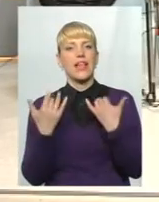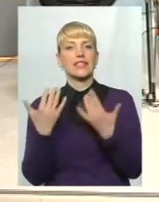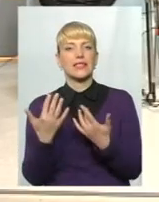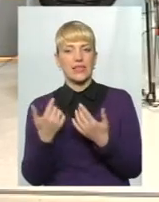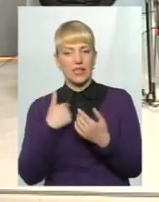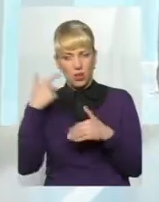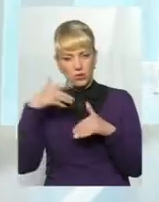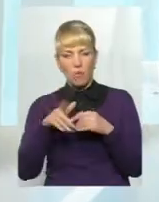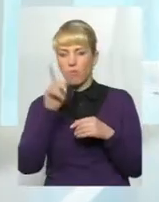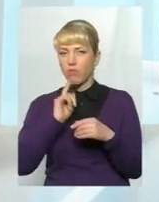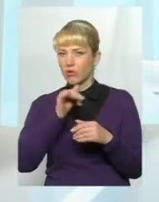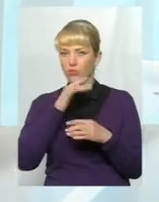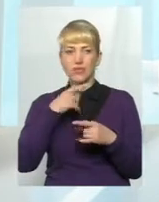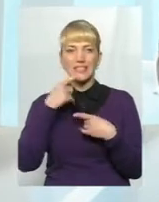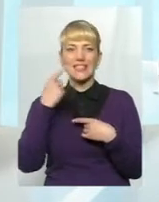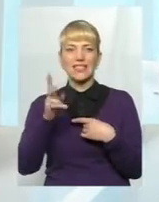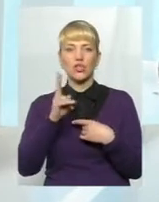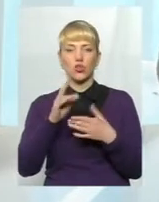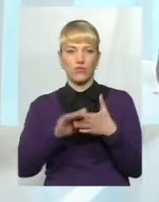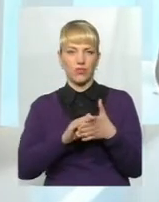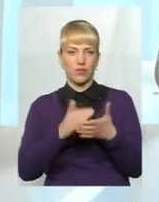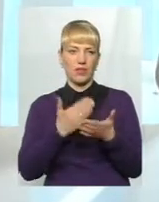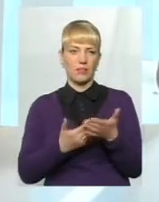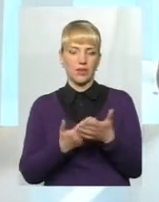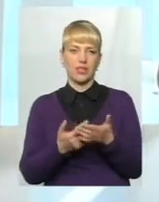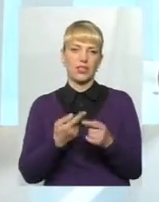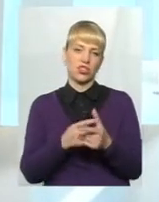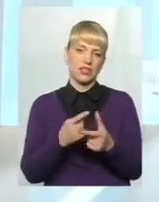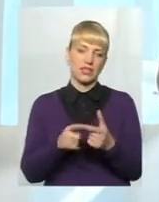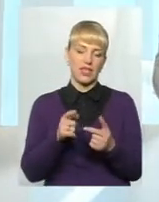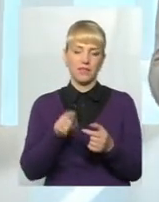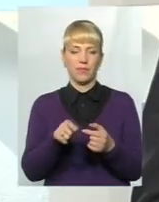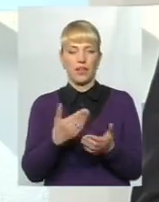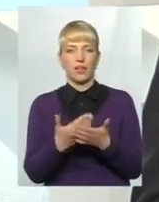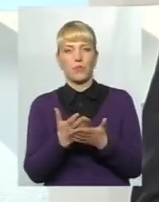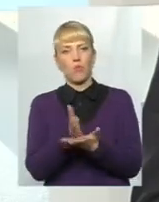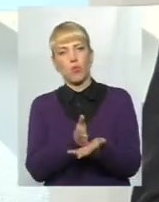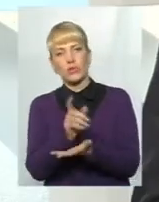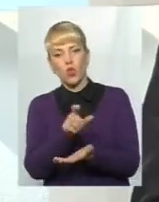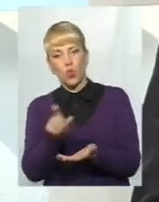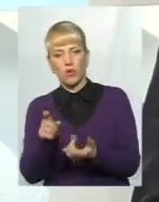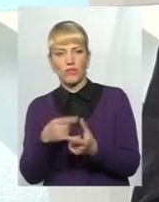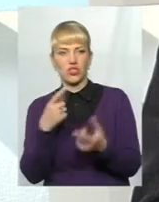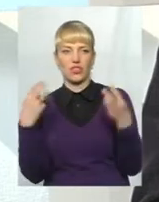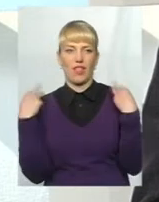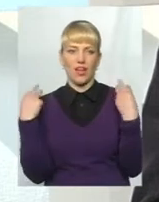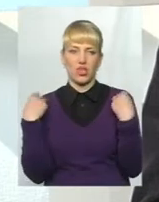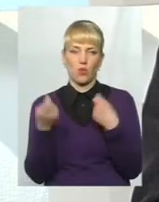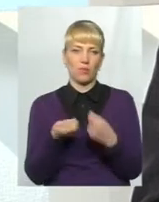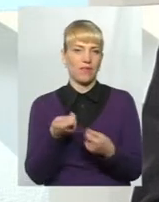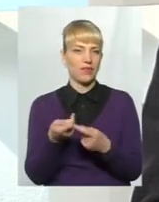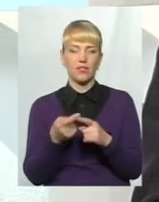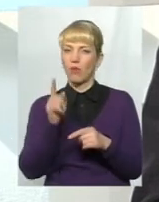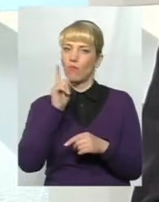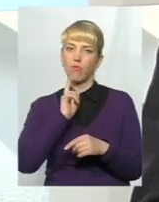сказати про те, от хто ці подолян… До прикладу, чи є це якісь посадовці, начальники управління… Поки